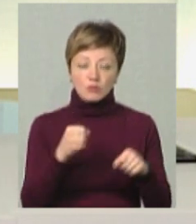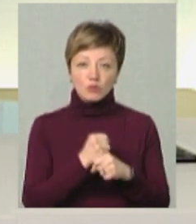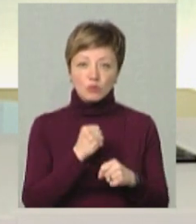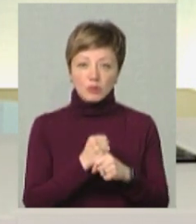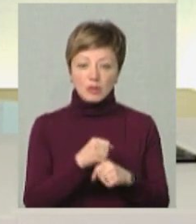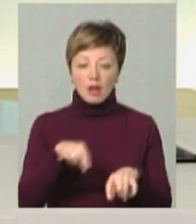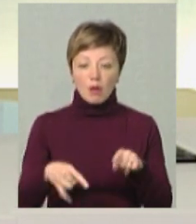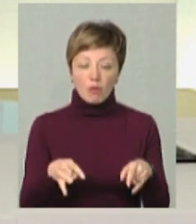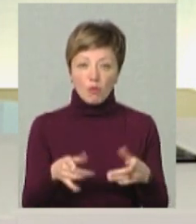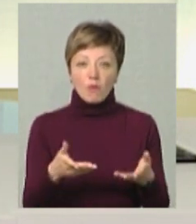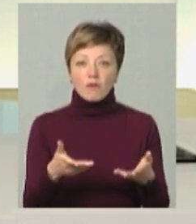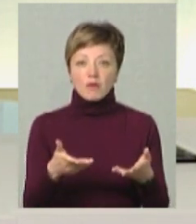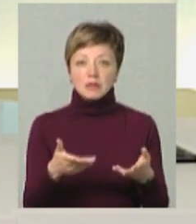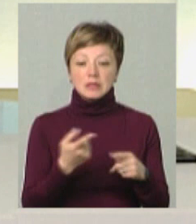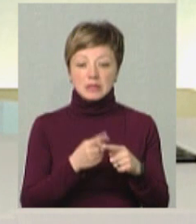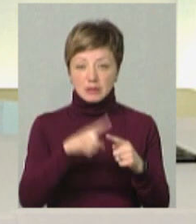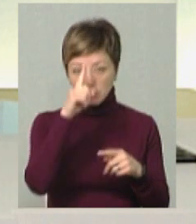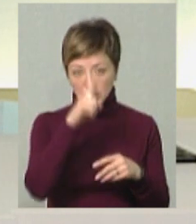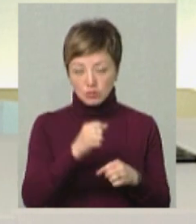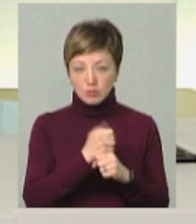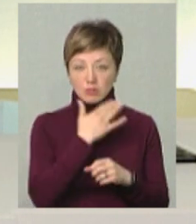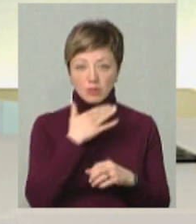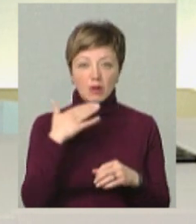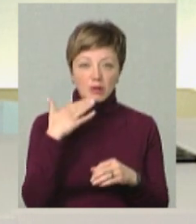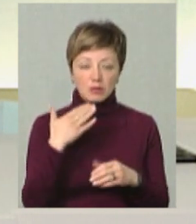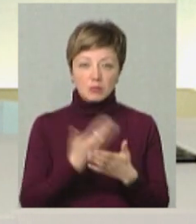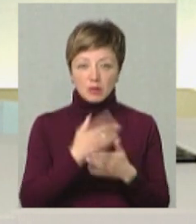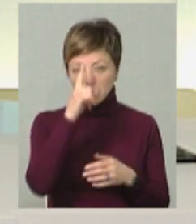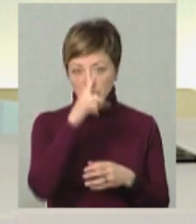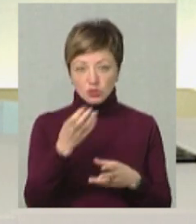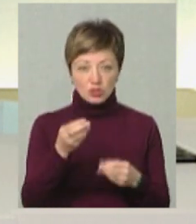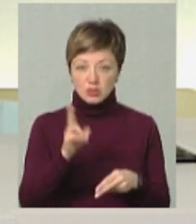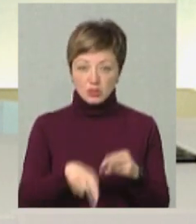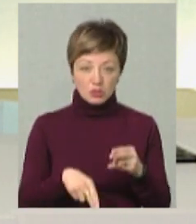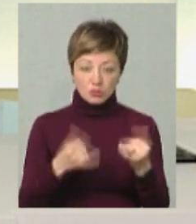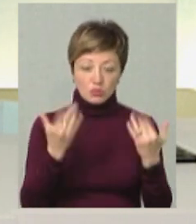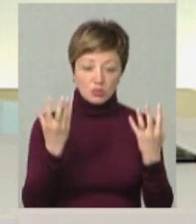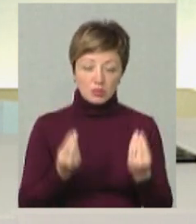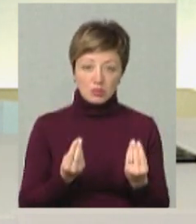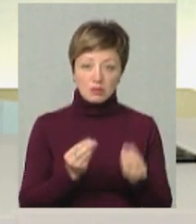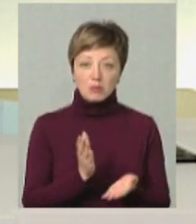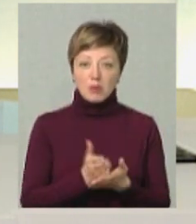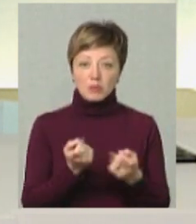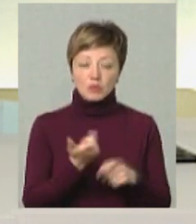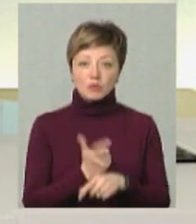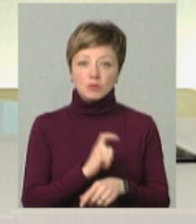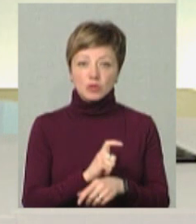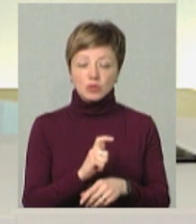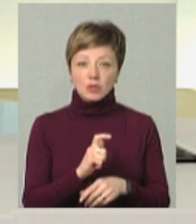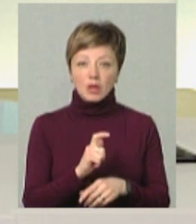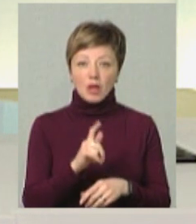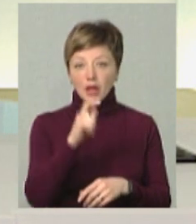ямковий. Ну, за цей місяць ми зробили багато, скажімо так. Місяць ще не закінчився, на сьогоднішній день ми там маємо трохи більше, ніж 4